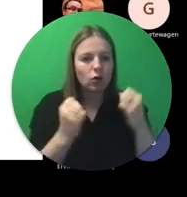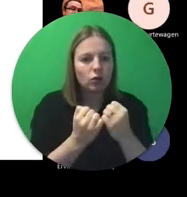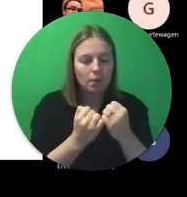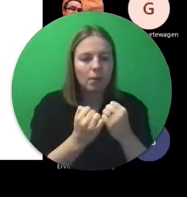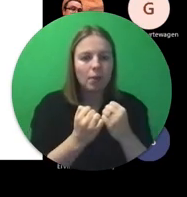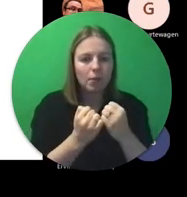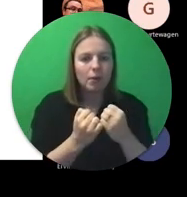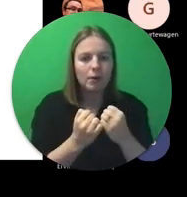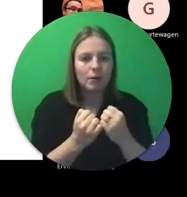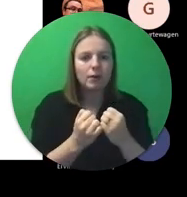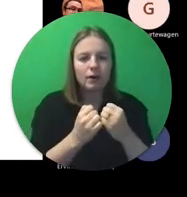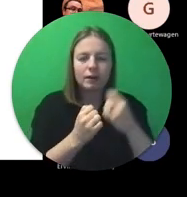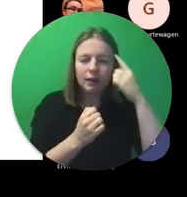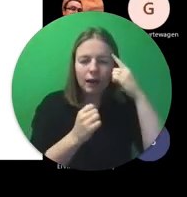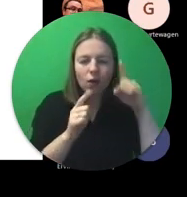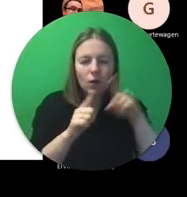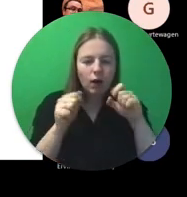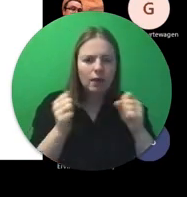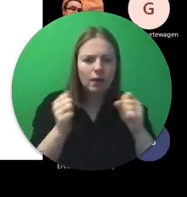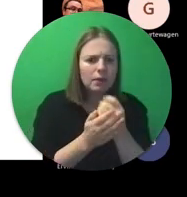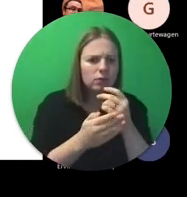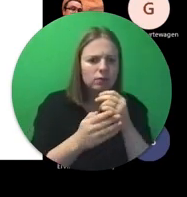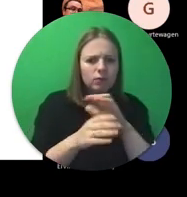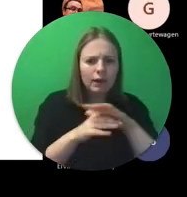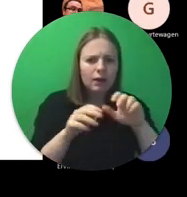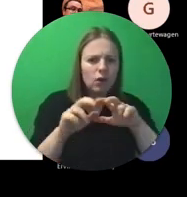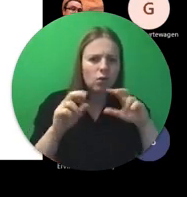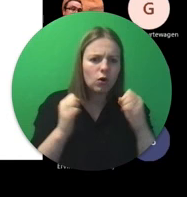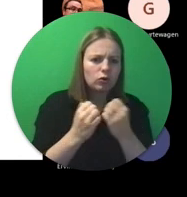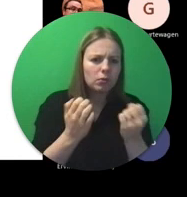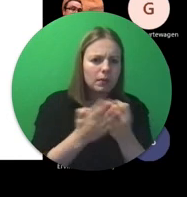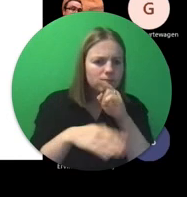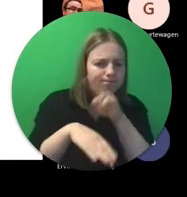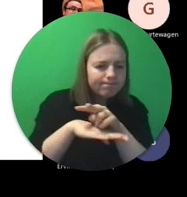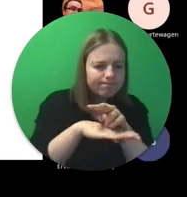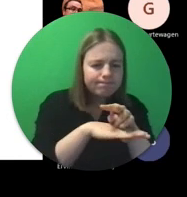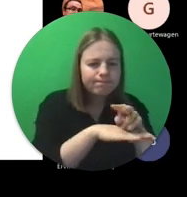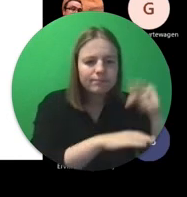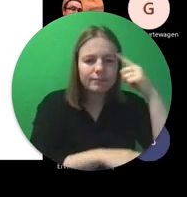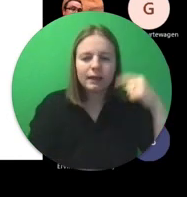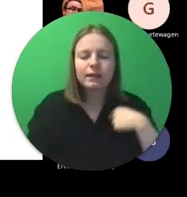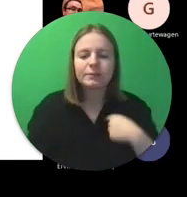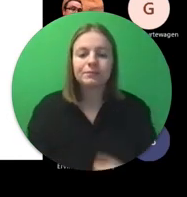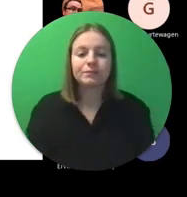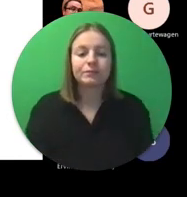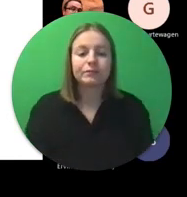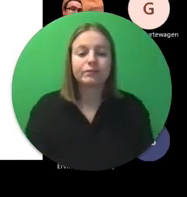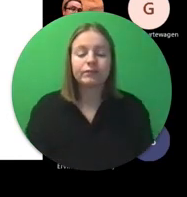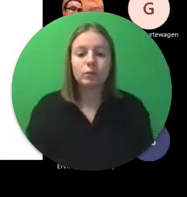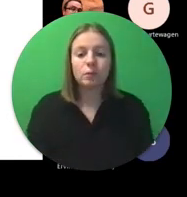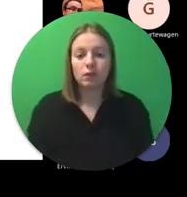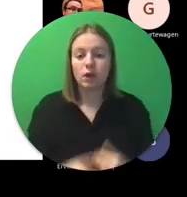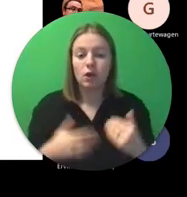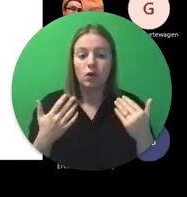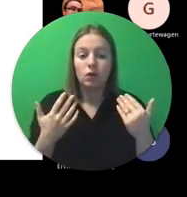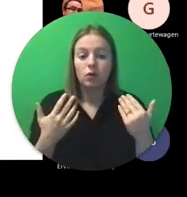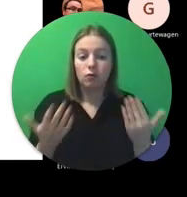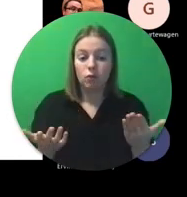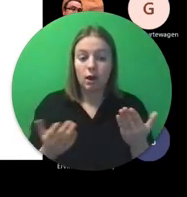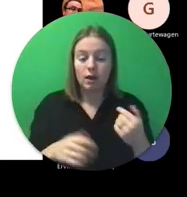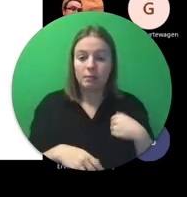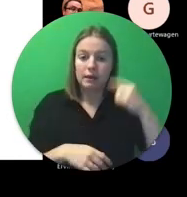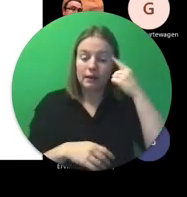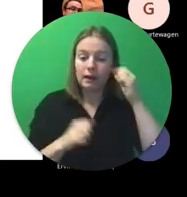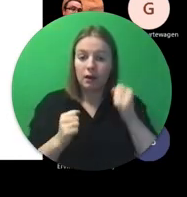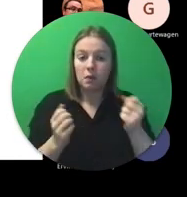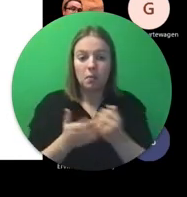ik terug ook gaan gaan herbekijken als ik me niet vrees zo ik denk dat ik je nu